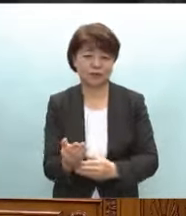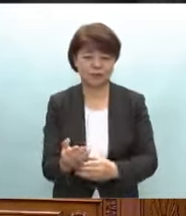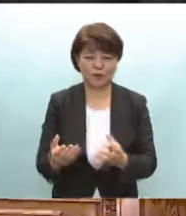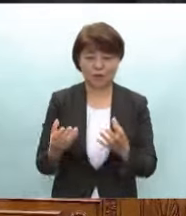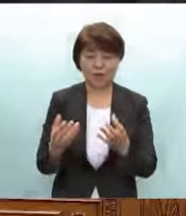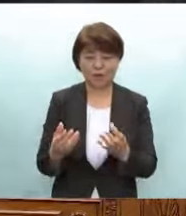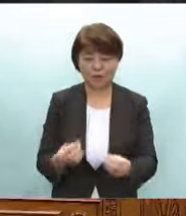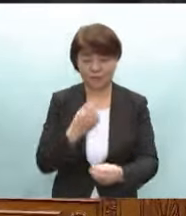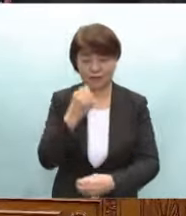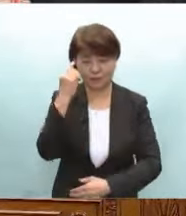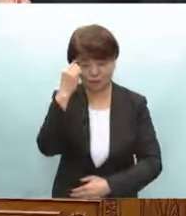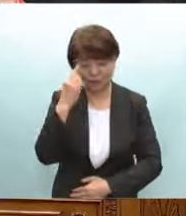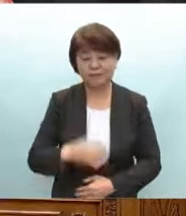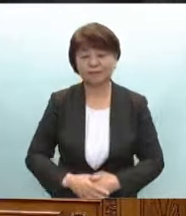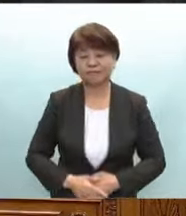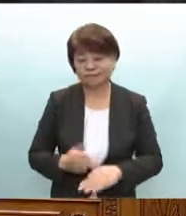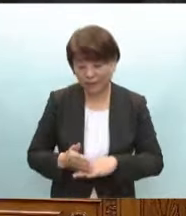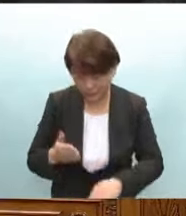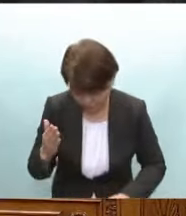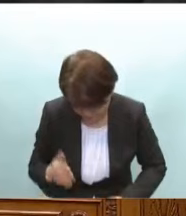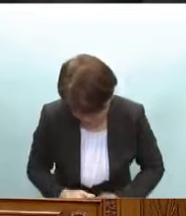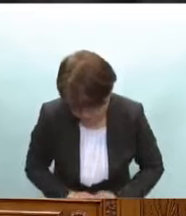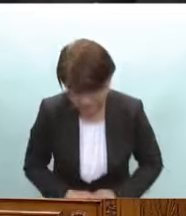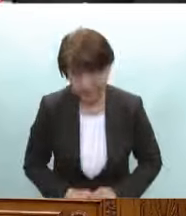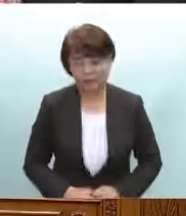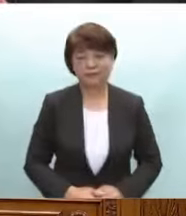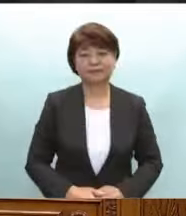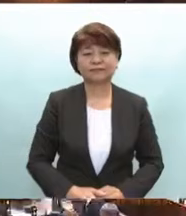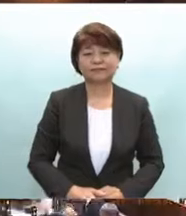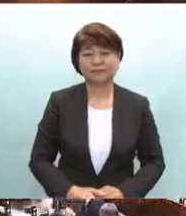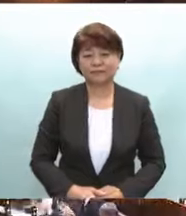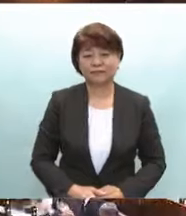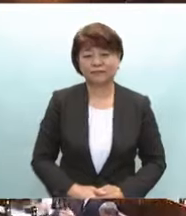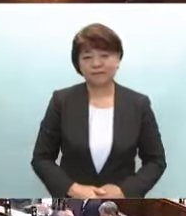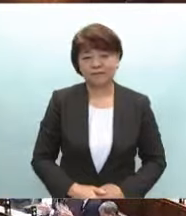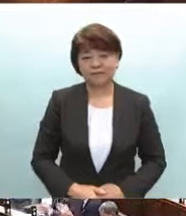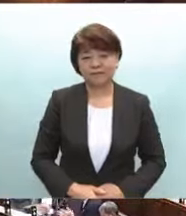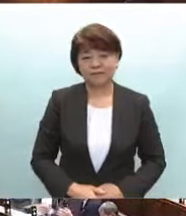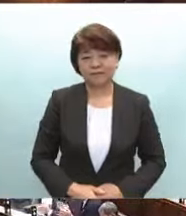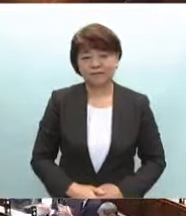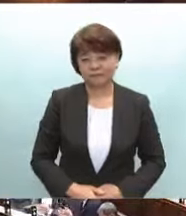終らせていただきます誠にありがとうございました拍手